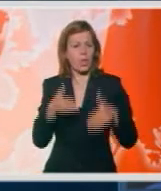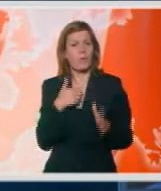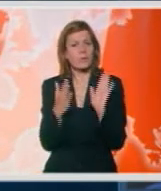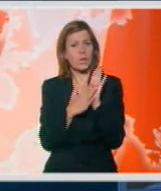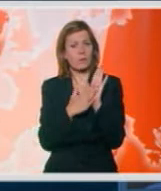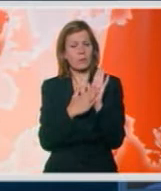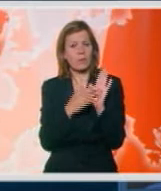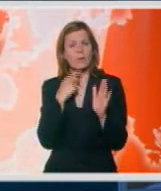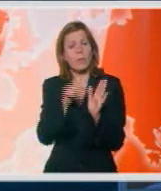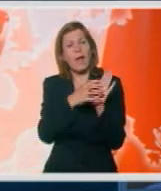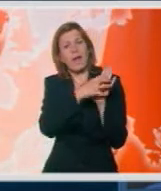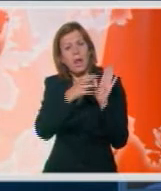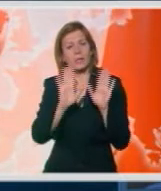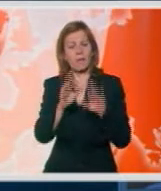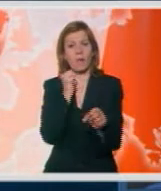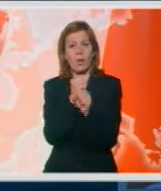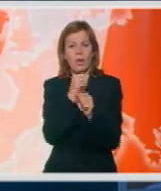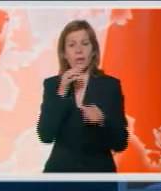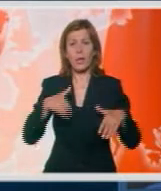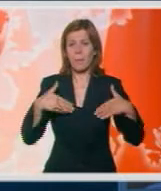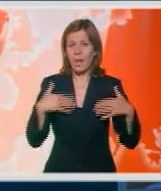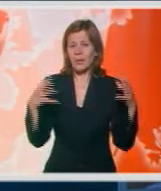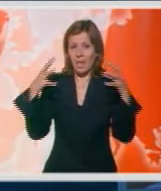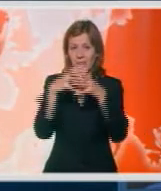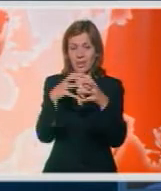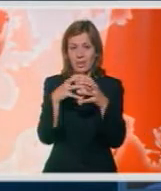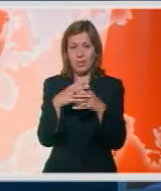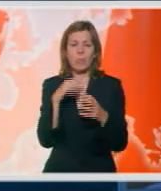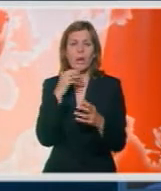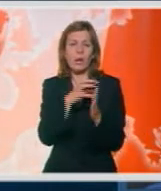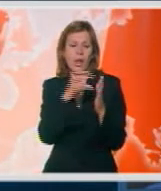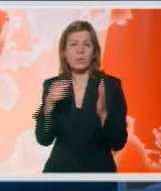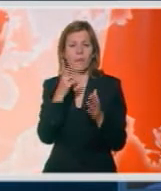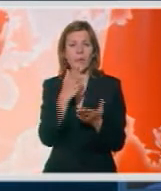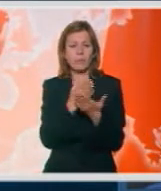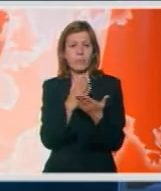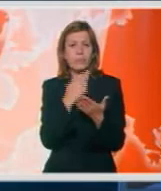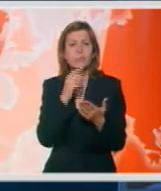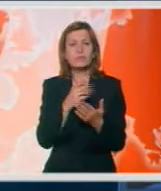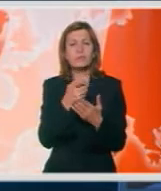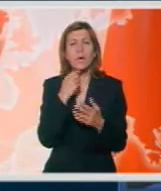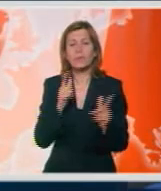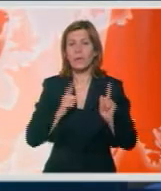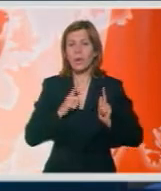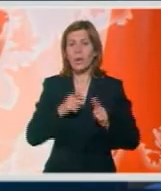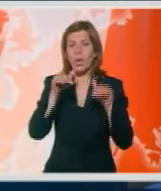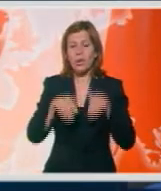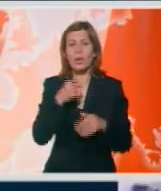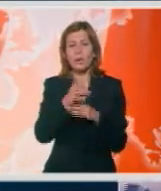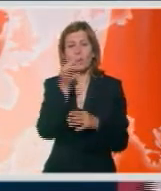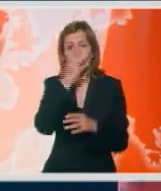Mislim da treba samo ovako da nas imamo da radimo za ovom mladoj kipu, jako puno značio medajac. Nadam se da ćemo na svetskom igrati uopće.